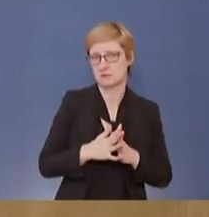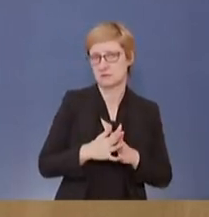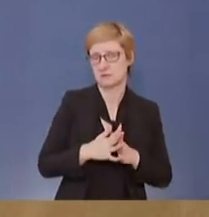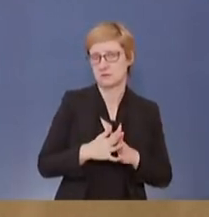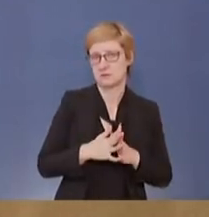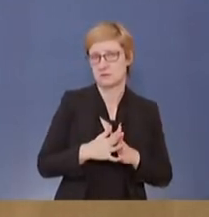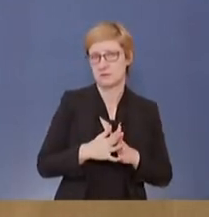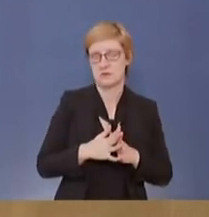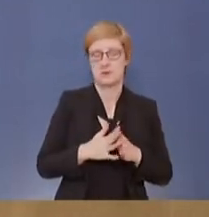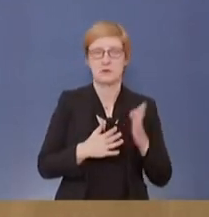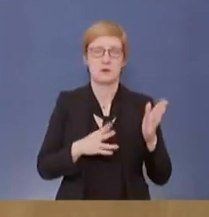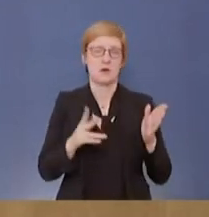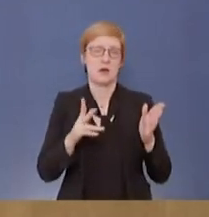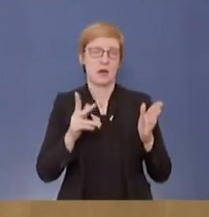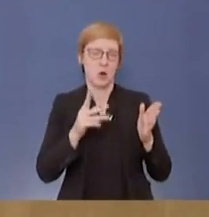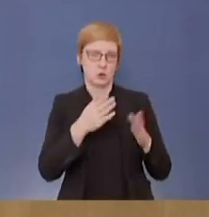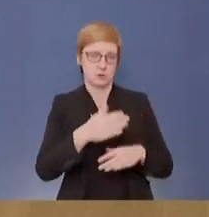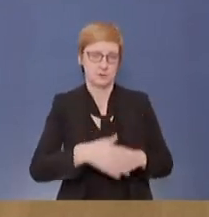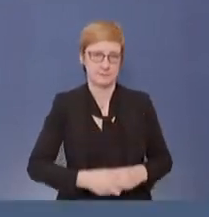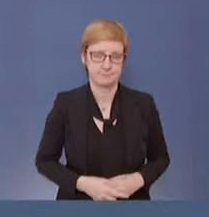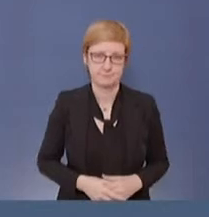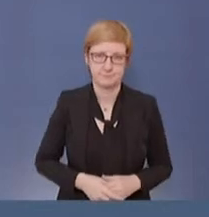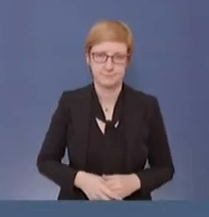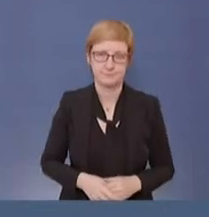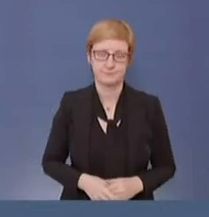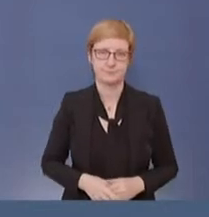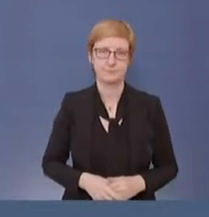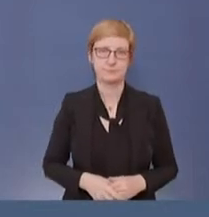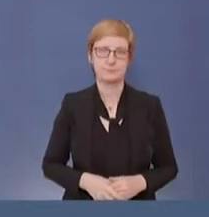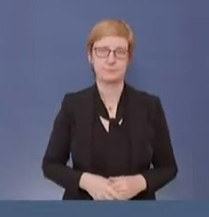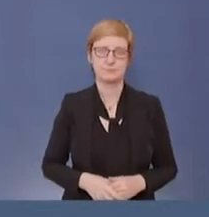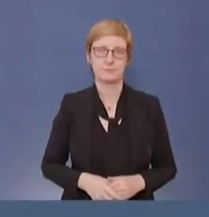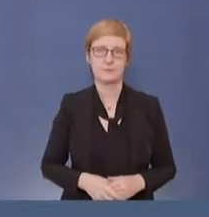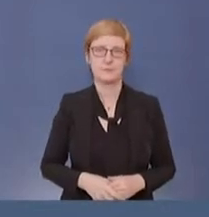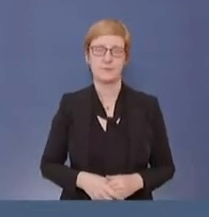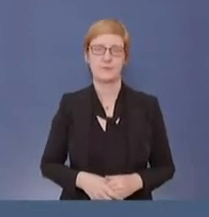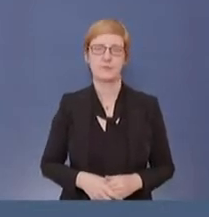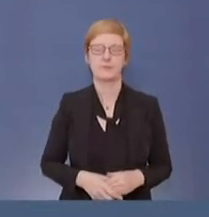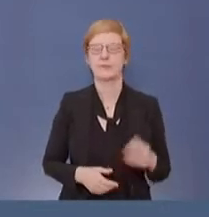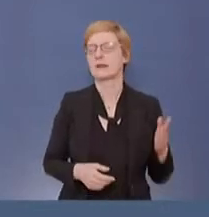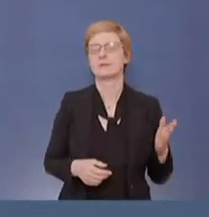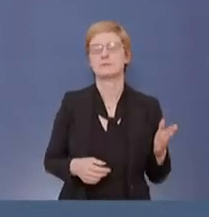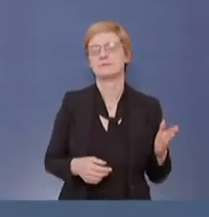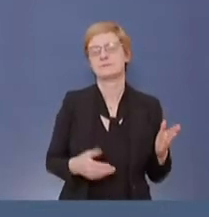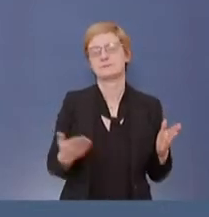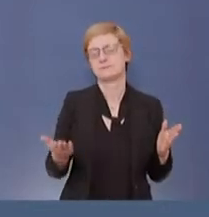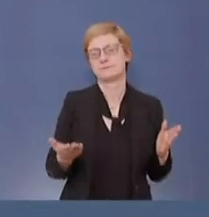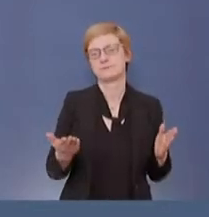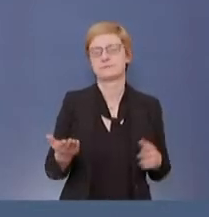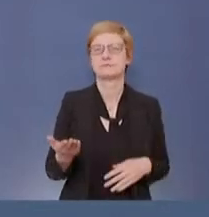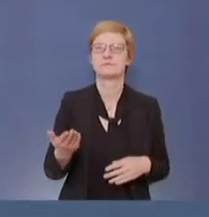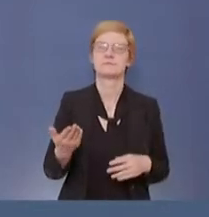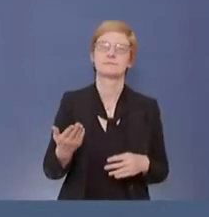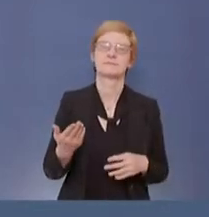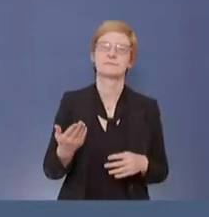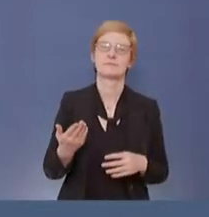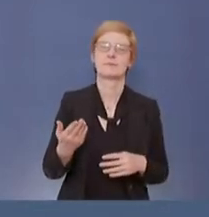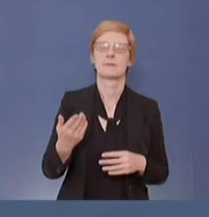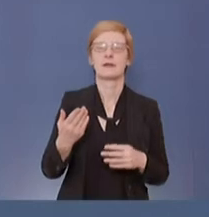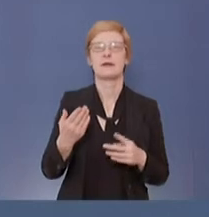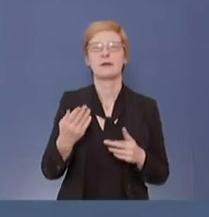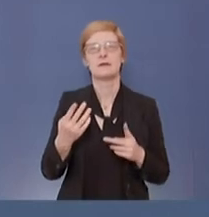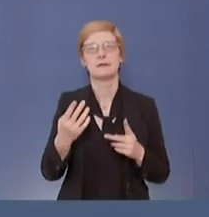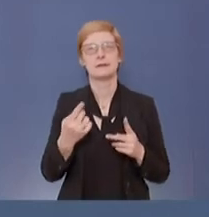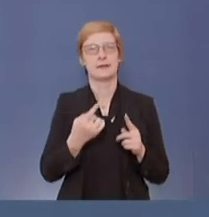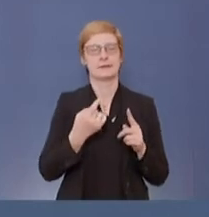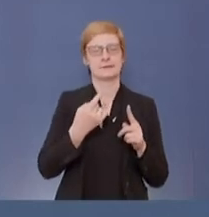Also wir haben immer wieder, die ganzen Zahlen müssen Sie sehen in der